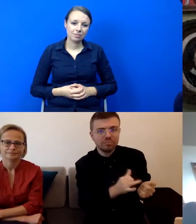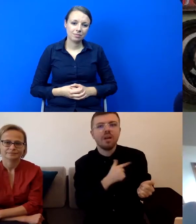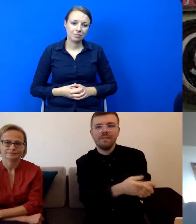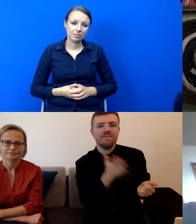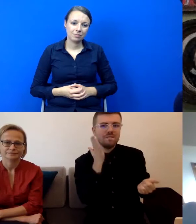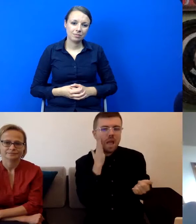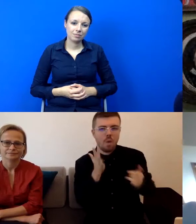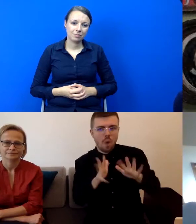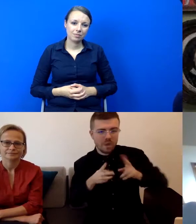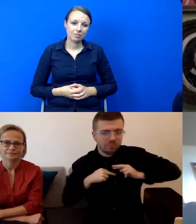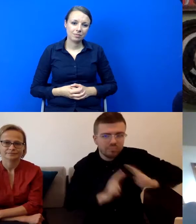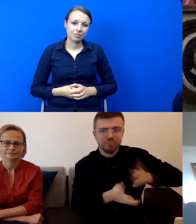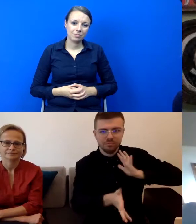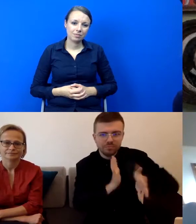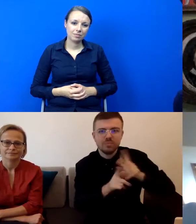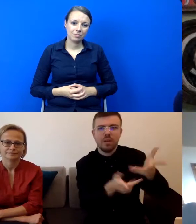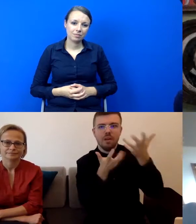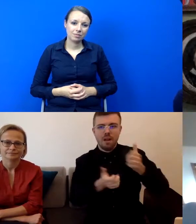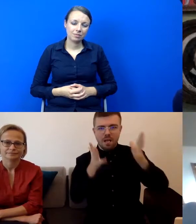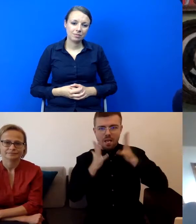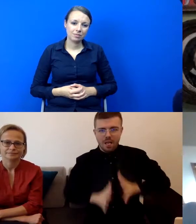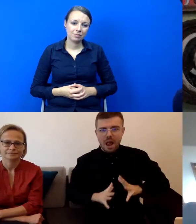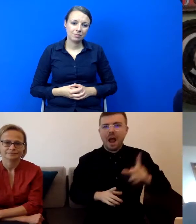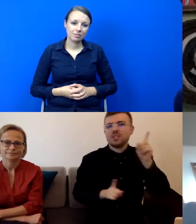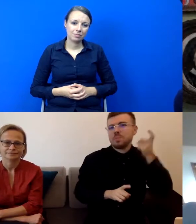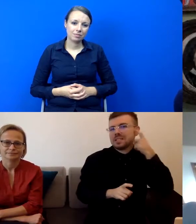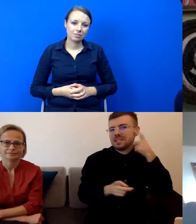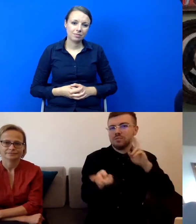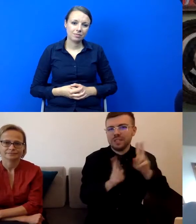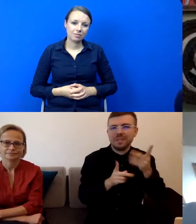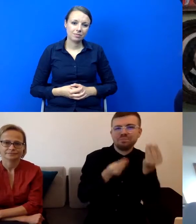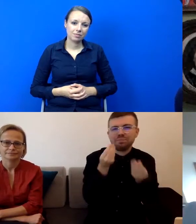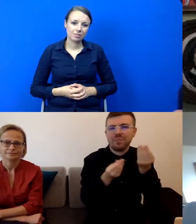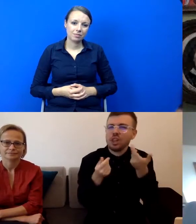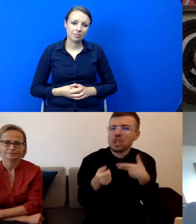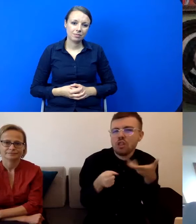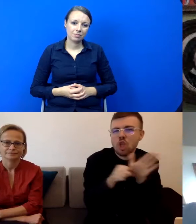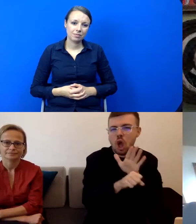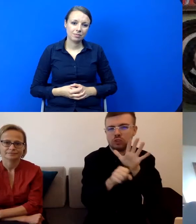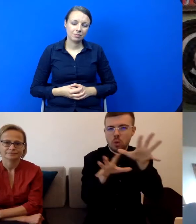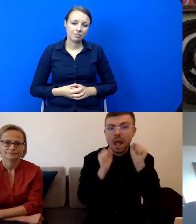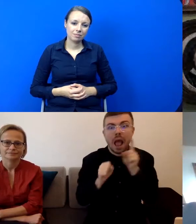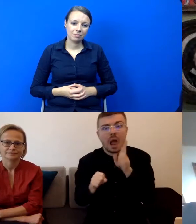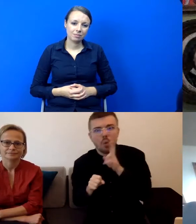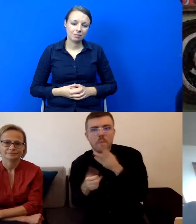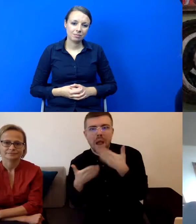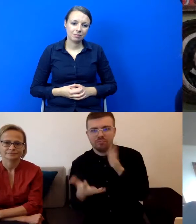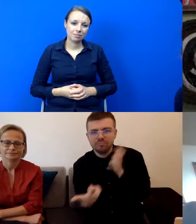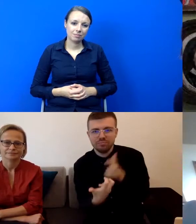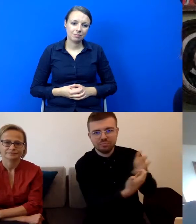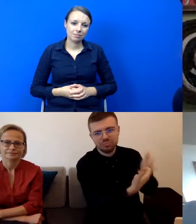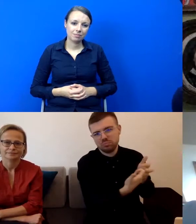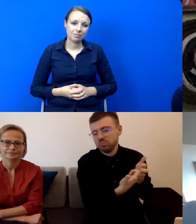osobą głuchą, bo to po prostu ułatwia kontakt z głuchymi dzieciakami, z głuchą